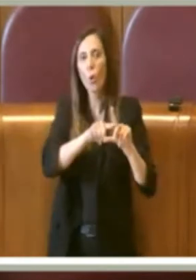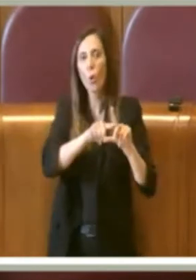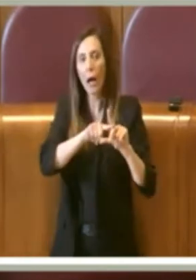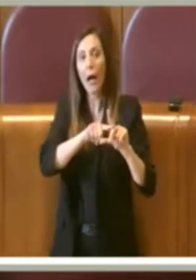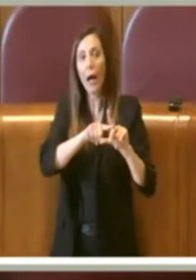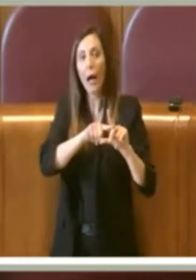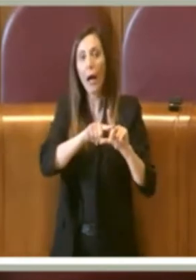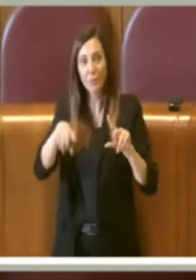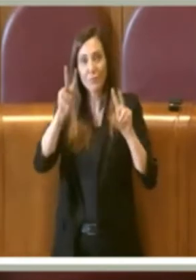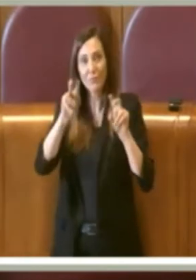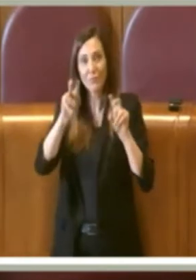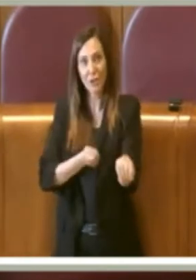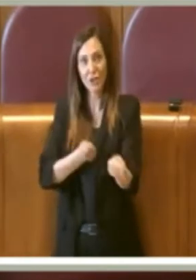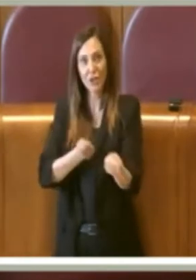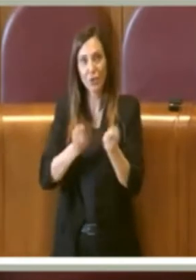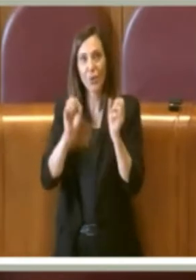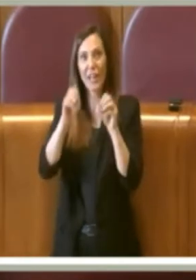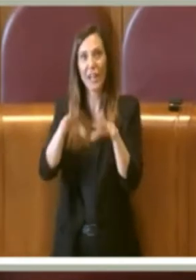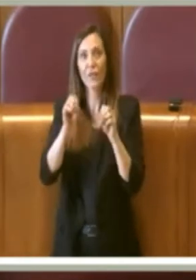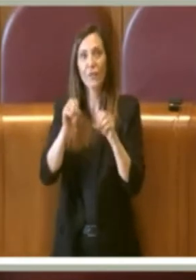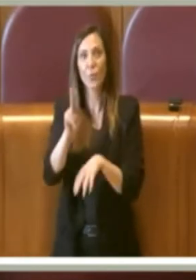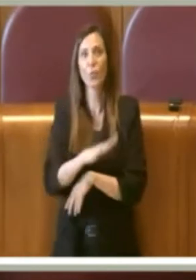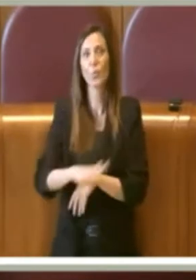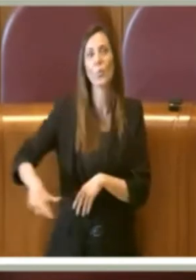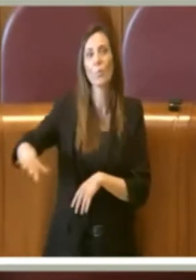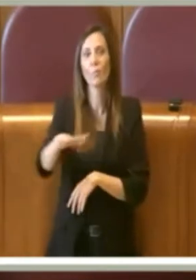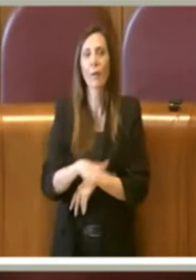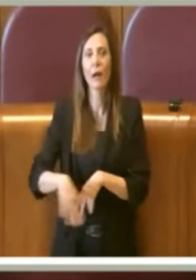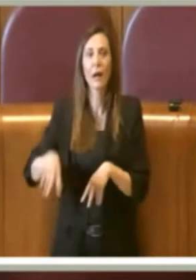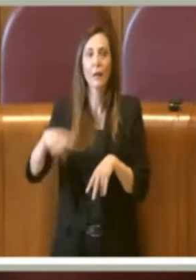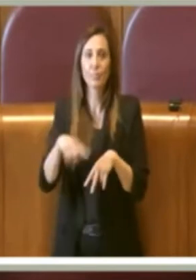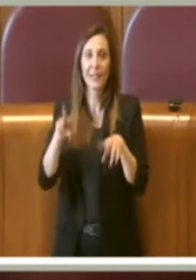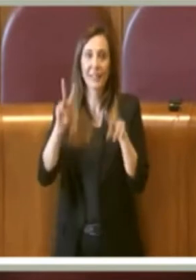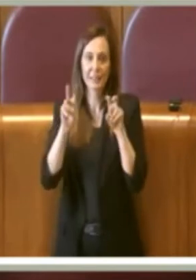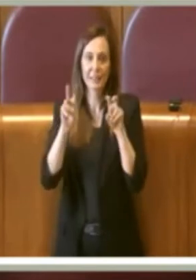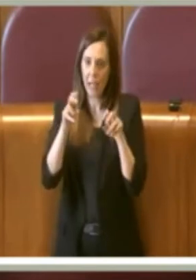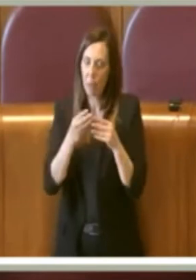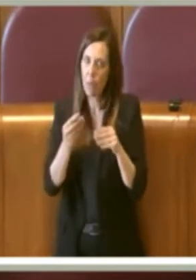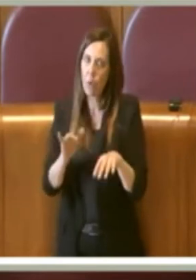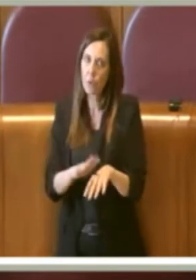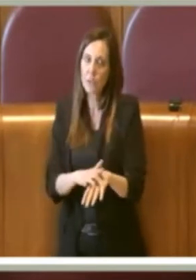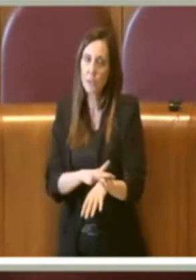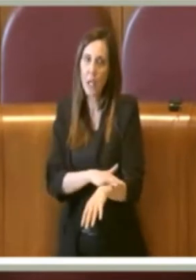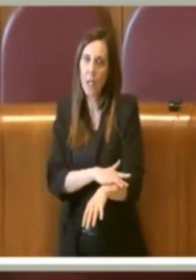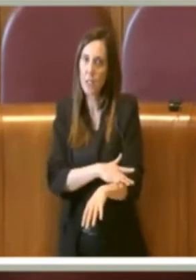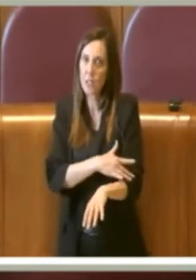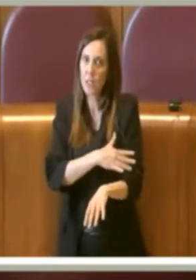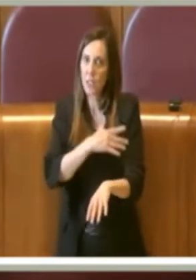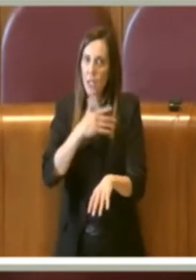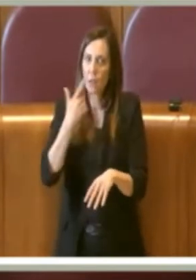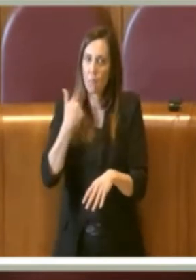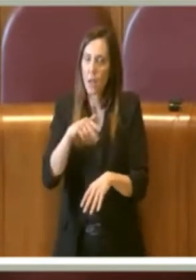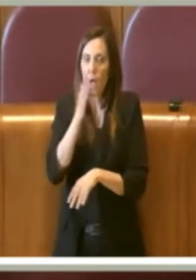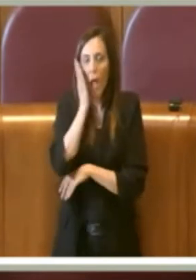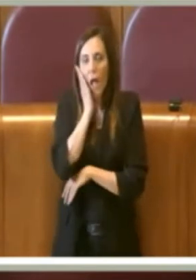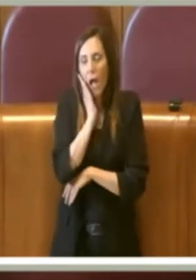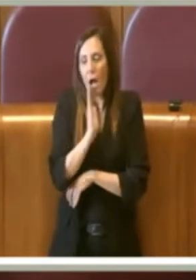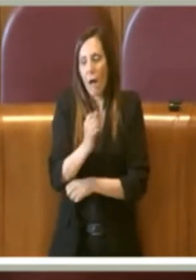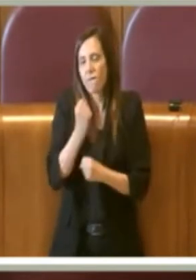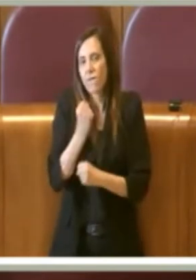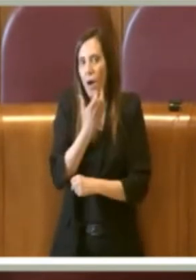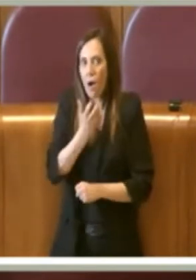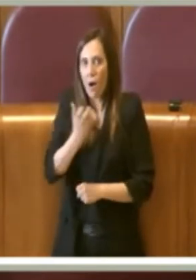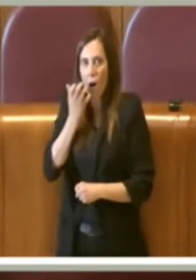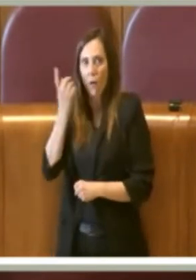gestione dei rifiuti urbani e non solo, un tema ovviamente molto sensibile e caro a questa amministrazione ma